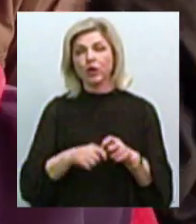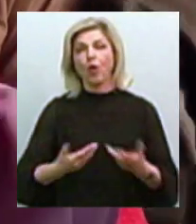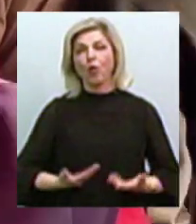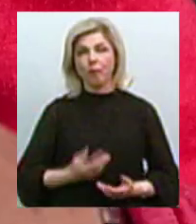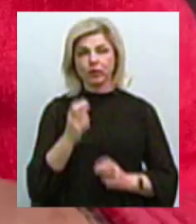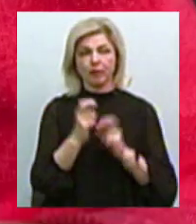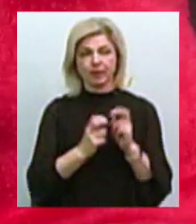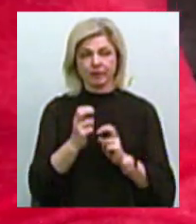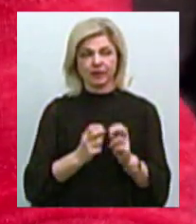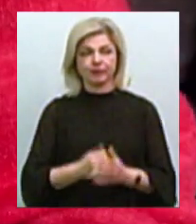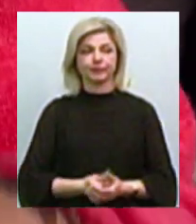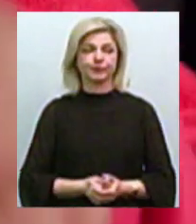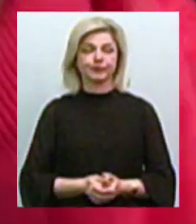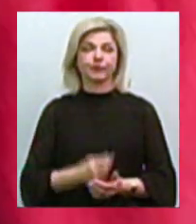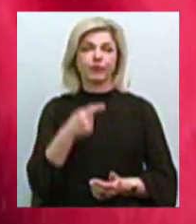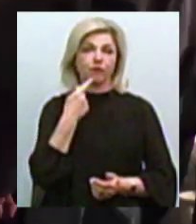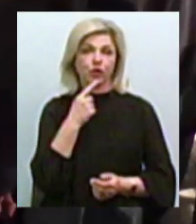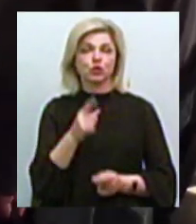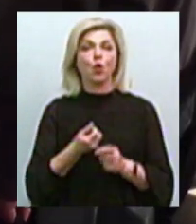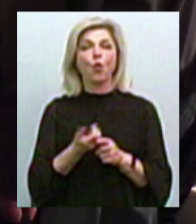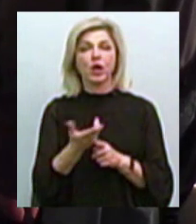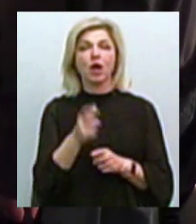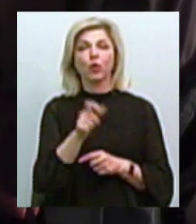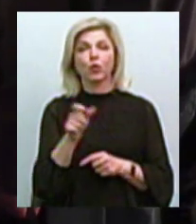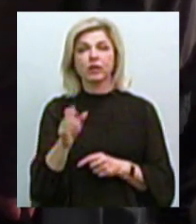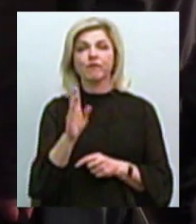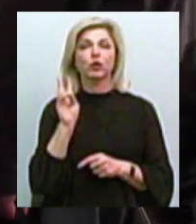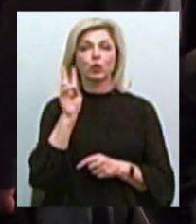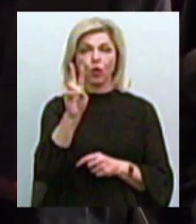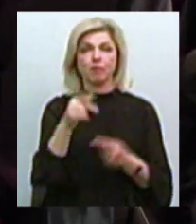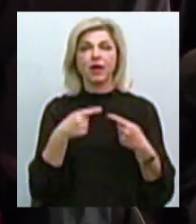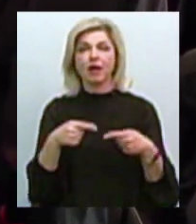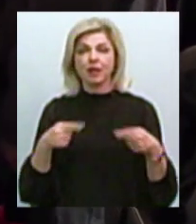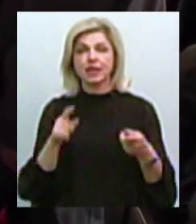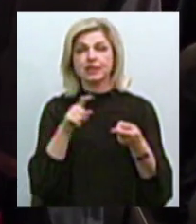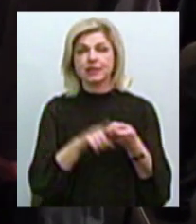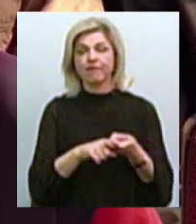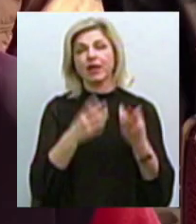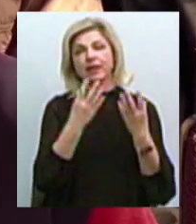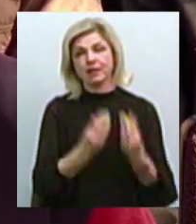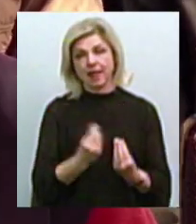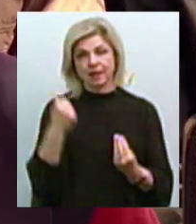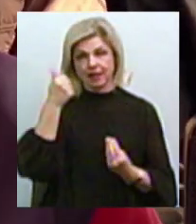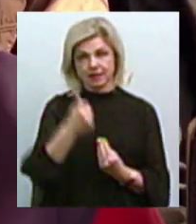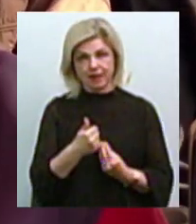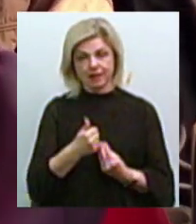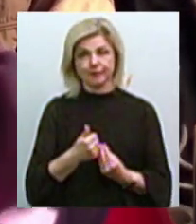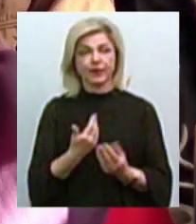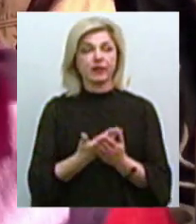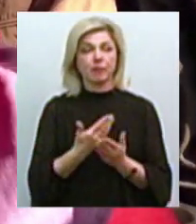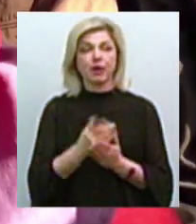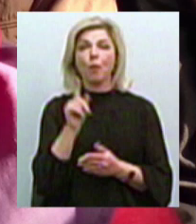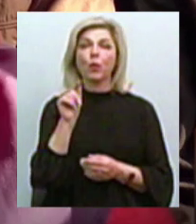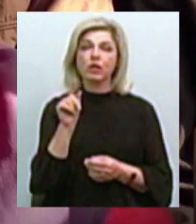підприємства «Миколаїв Електротранс» говорить, кількість пасажирів у тролейбусах різниця в залежності від дня тижня. По понеділках